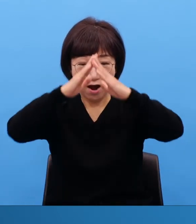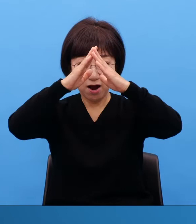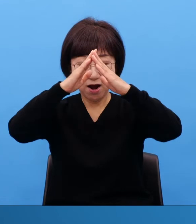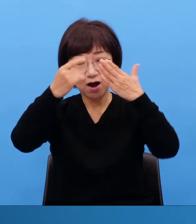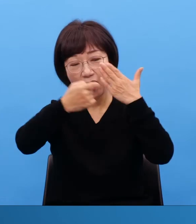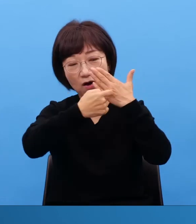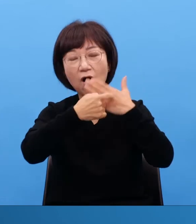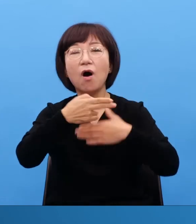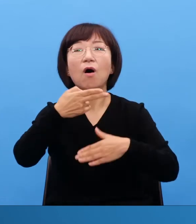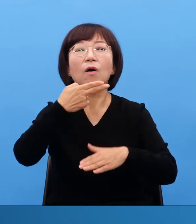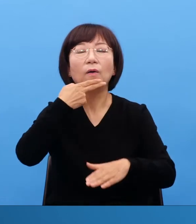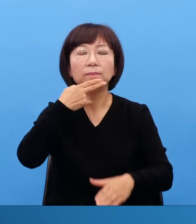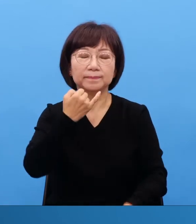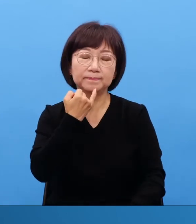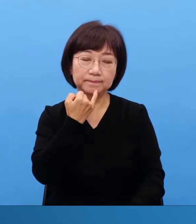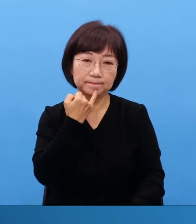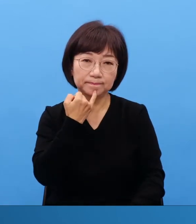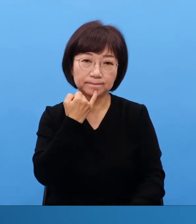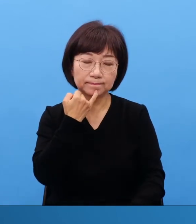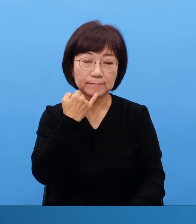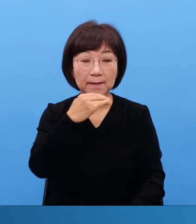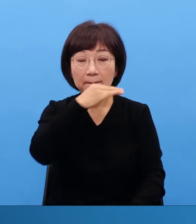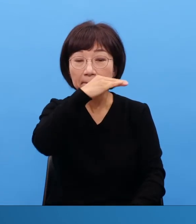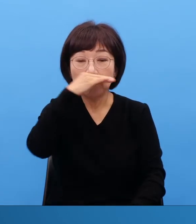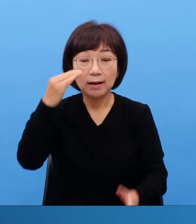마가다락방 교회가 제대로 시작을 한 겁니다